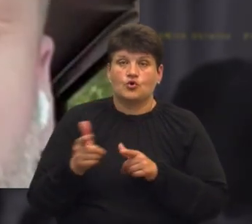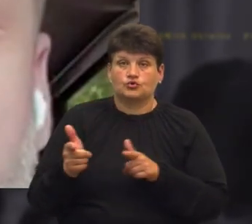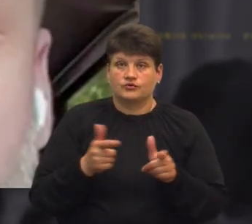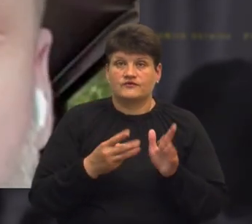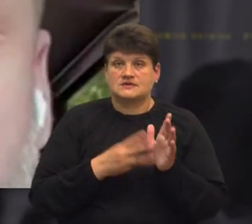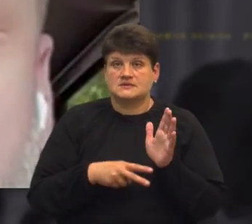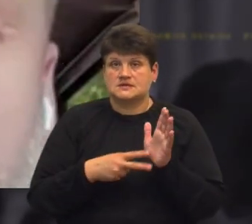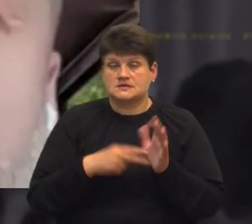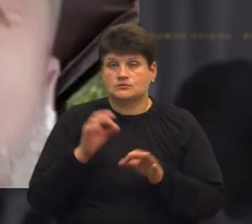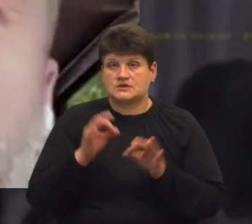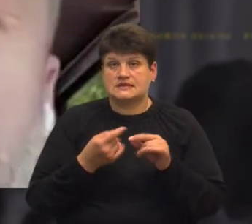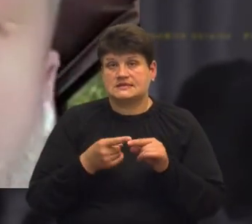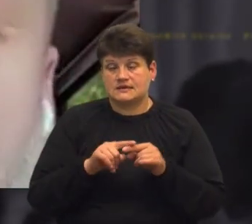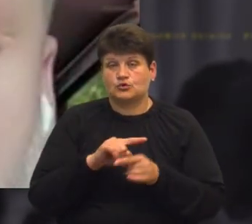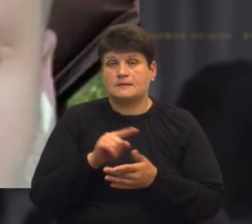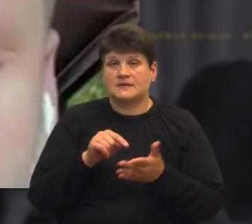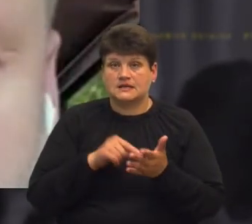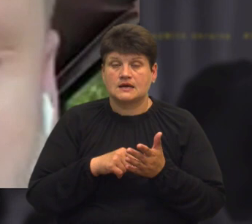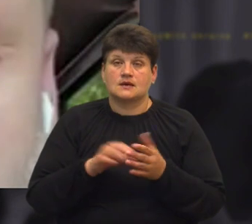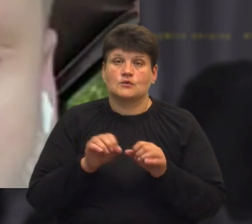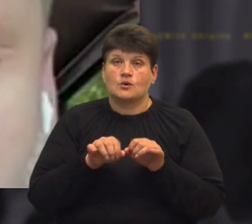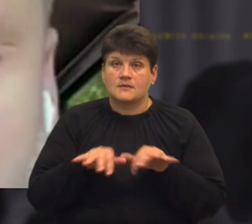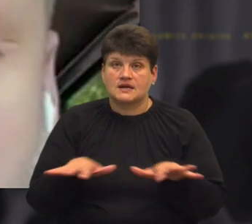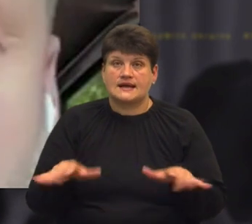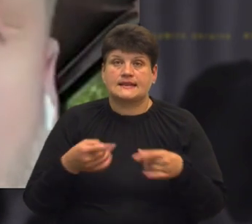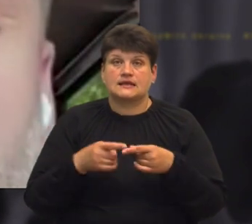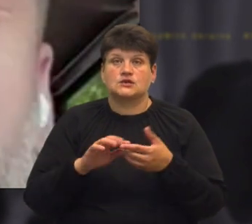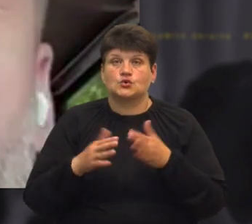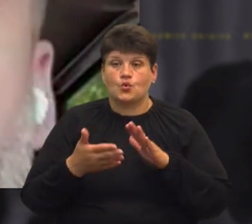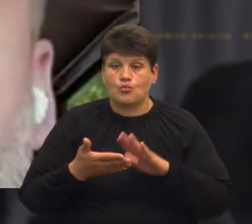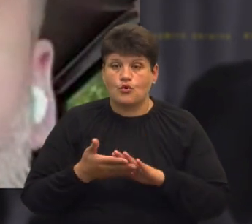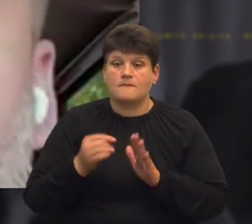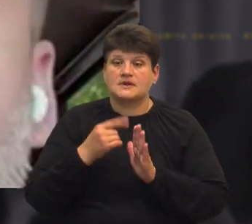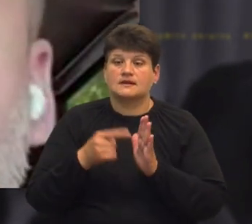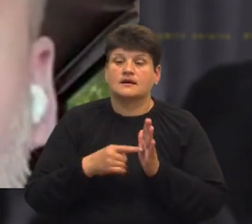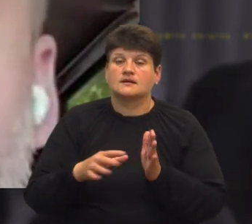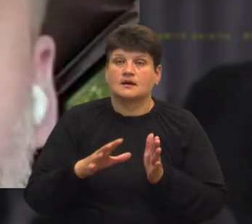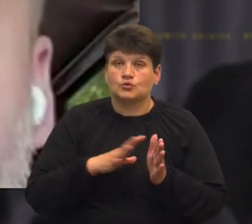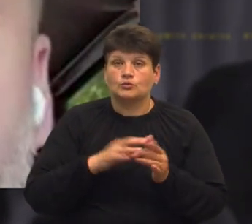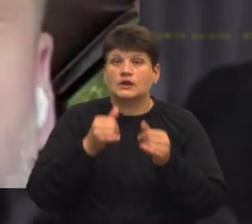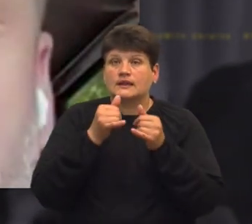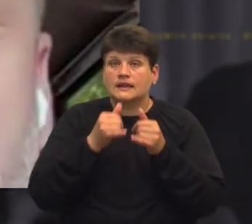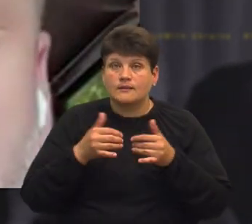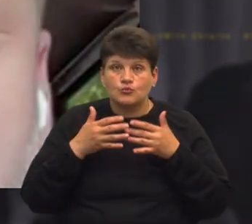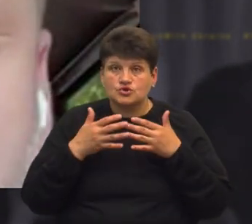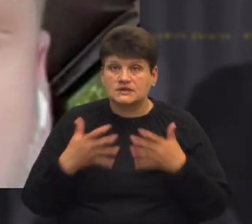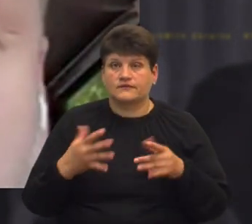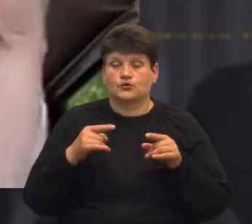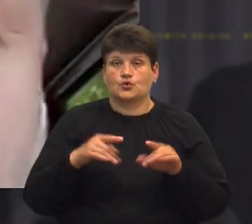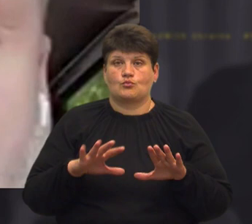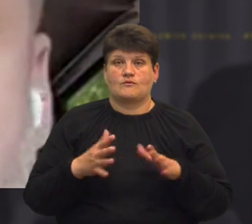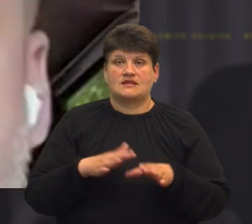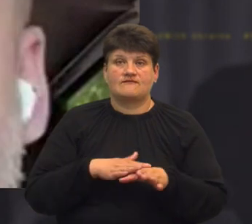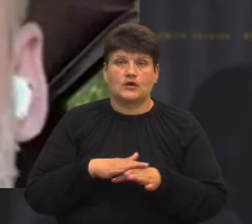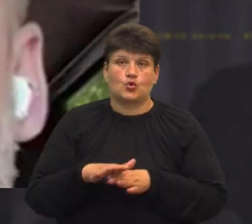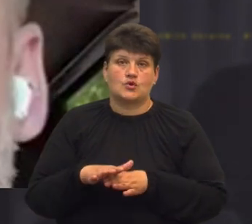певні питання по мережам, там були певні питання по технічних умовах, там було питання по неможливості на той момент, на жаль, виконання